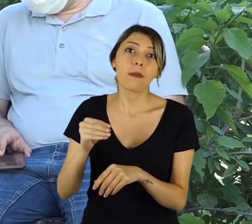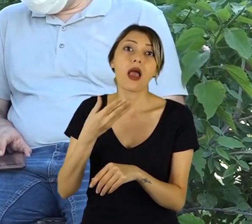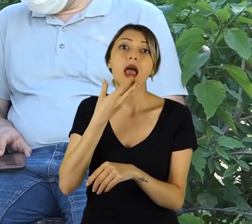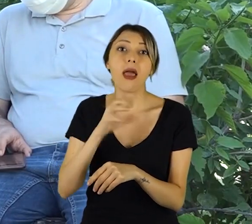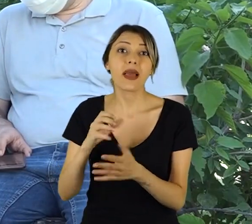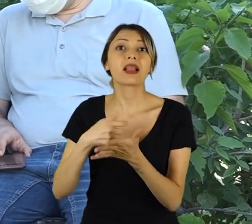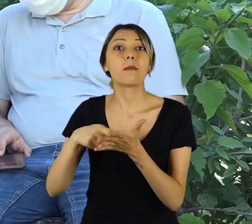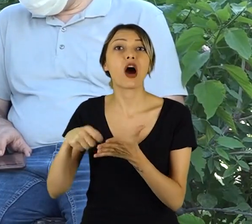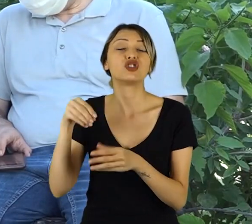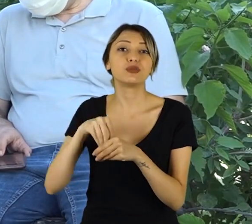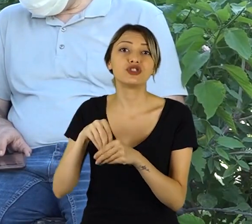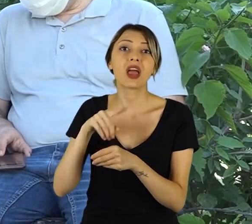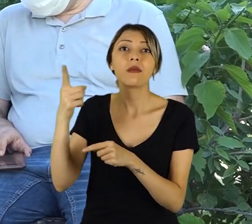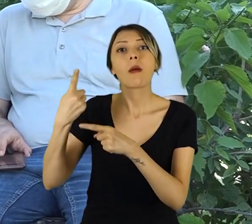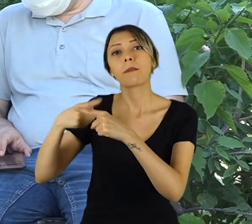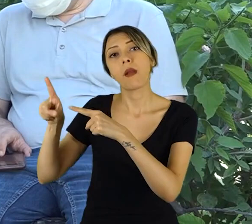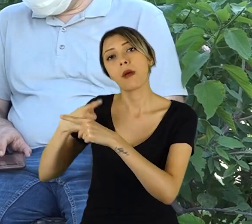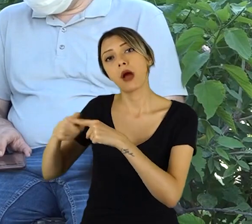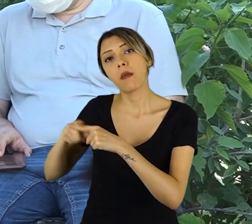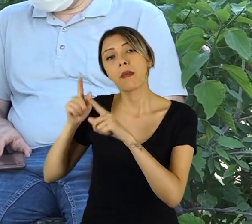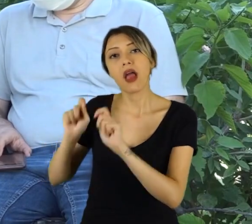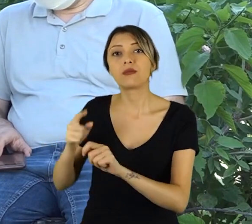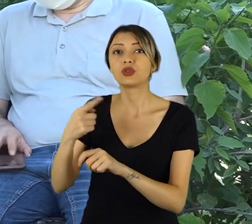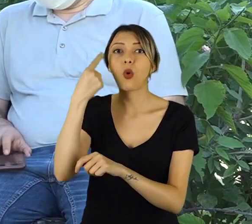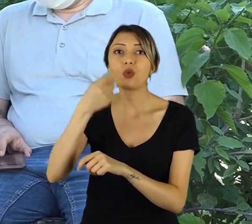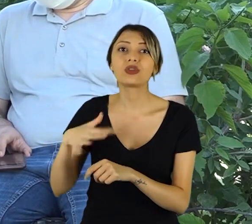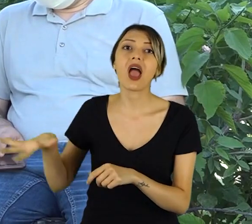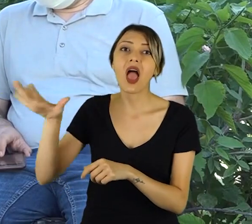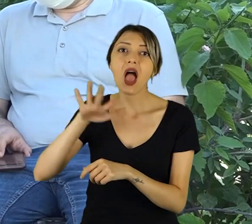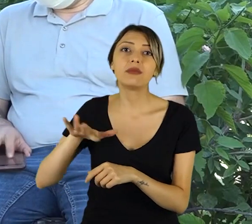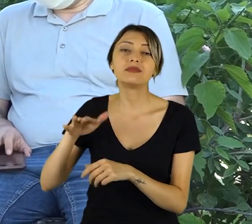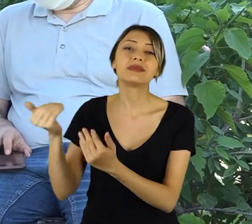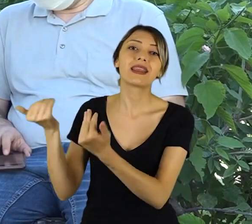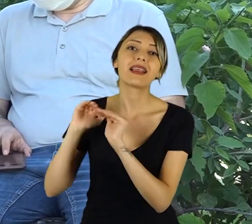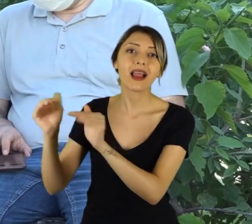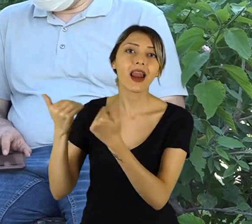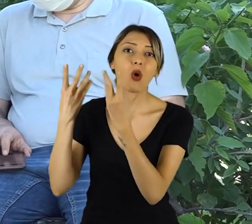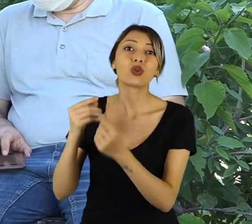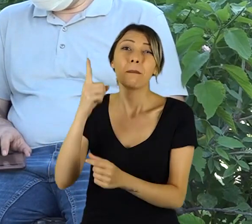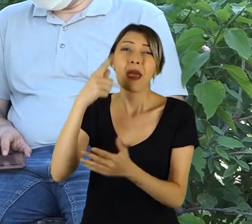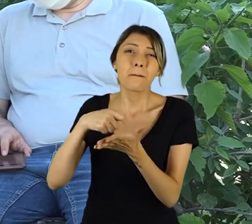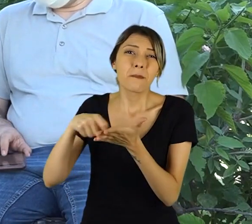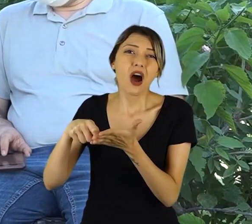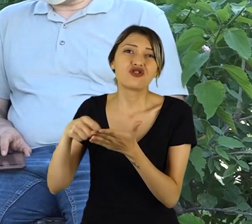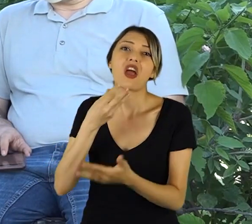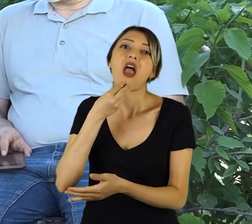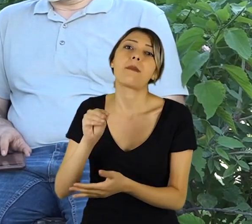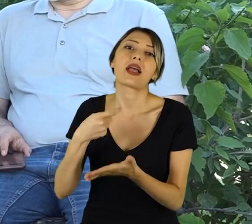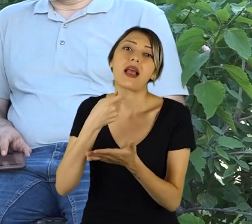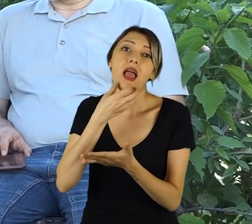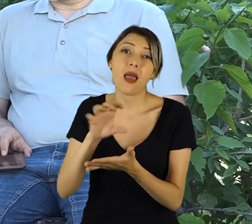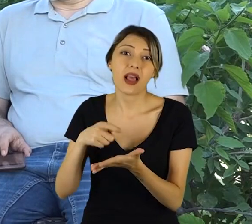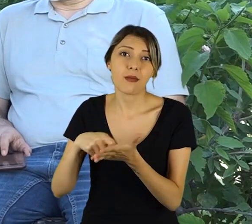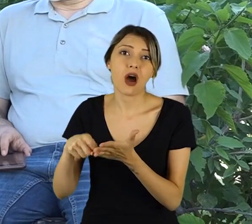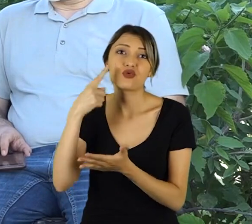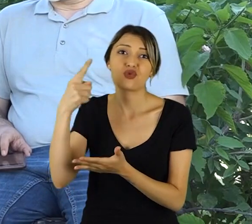göz karar önce diyelim, birbirimize yetmeye çalıştık aile içerisinde bir emekli maaşıyla. Tabii sakın